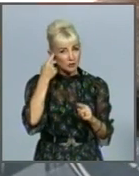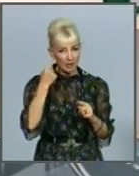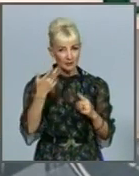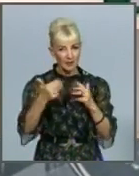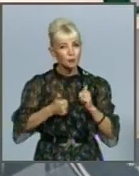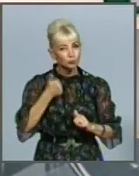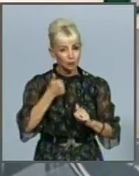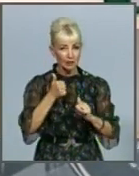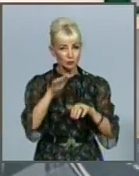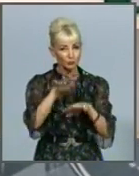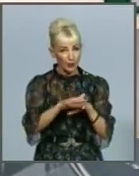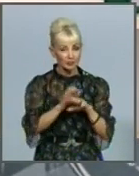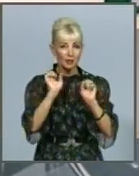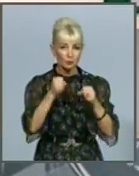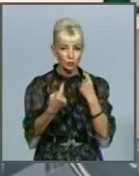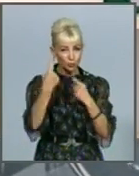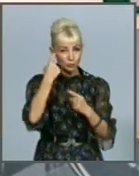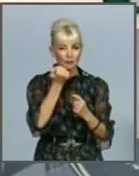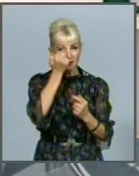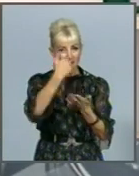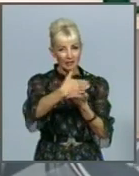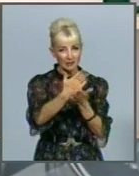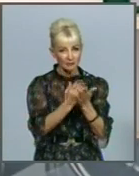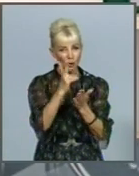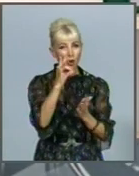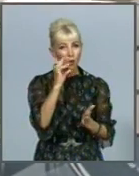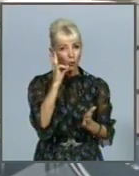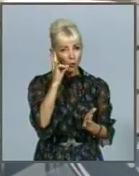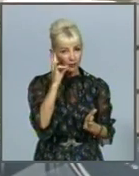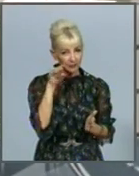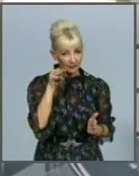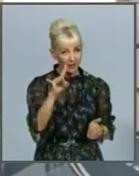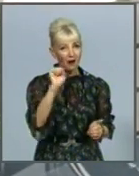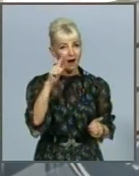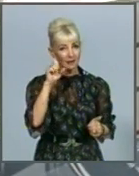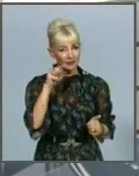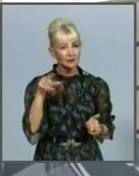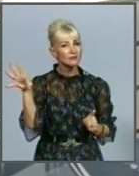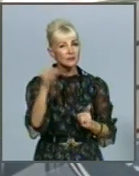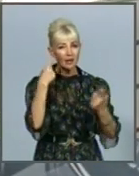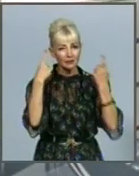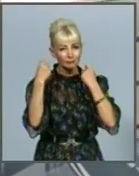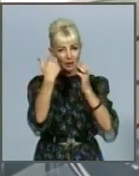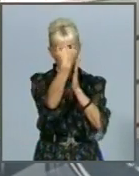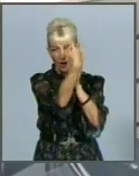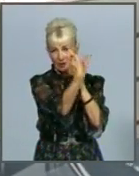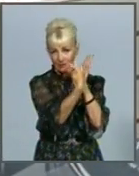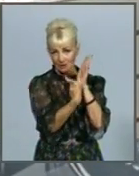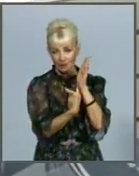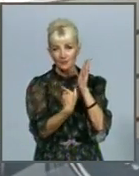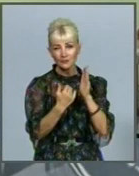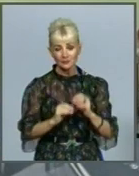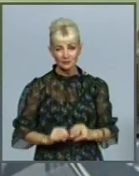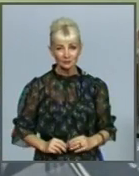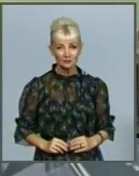допомогою сервісу «Контрагент». Там розміщена вся інформація про банки з державних реєстрів та відкритих джерел. Марія